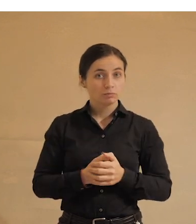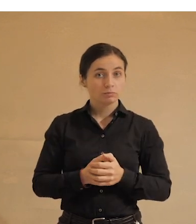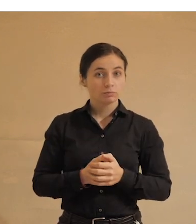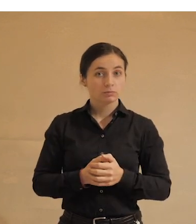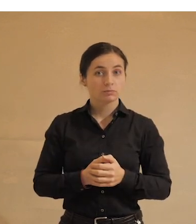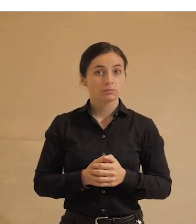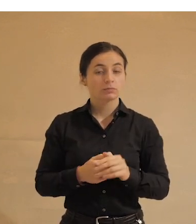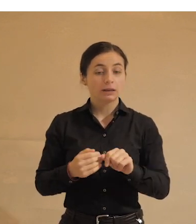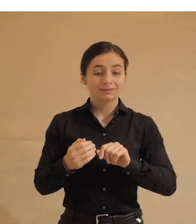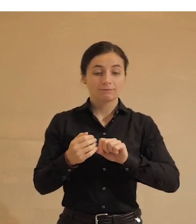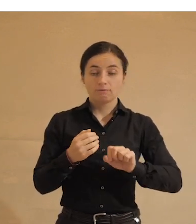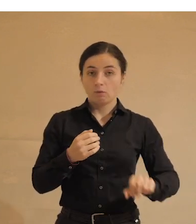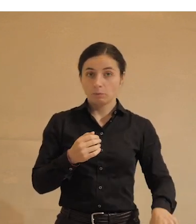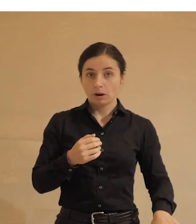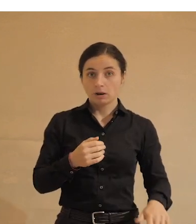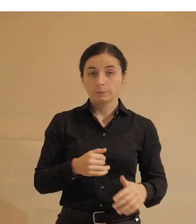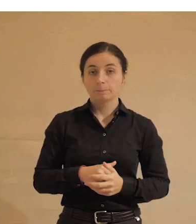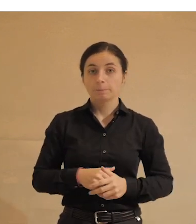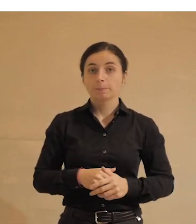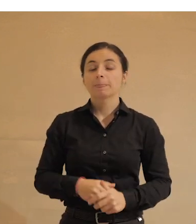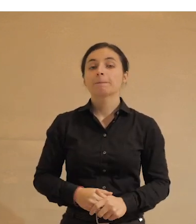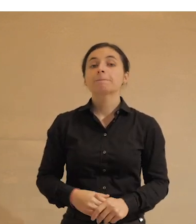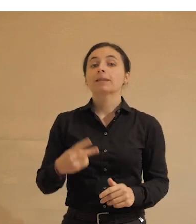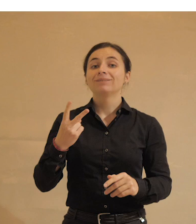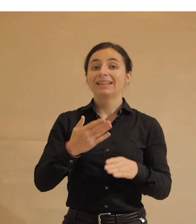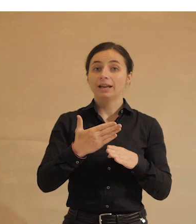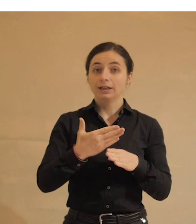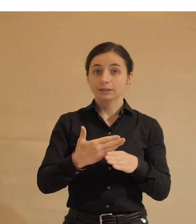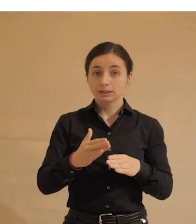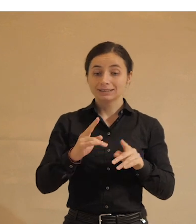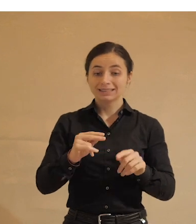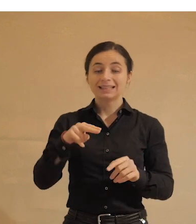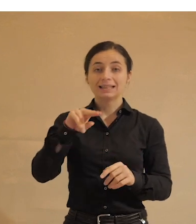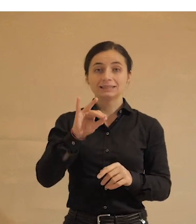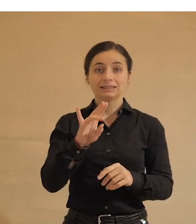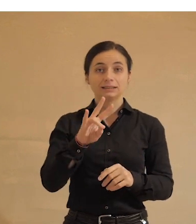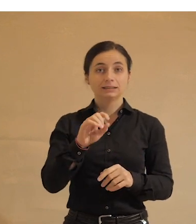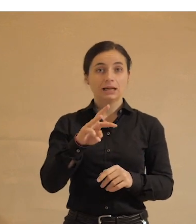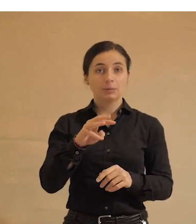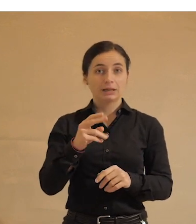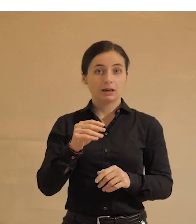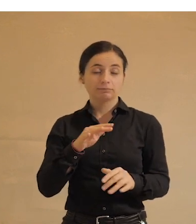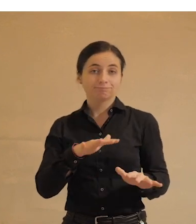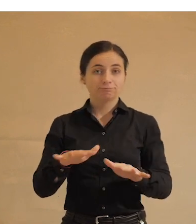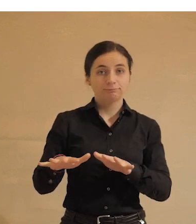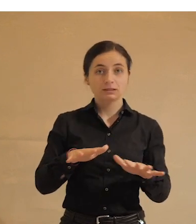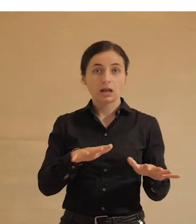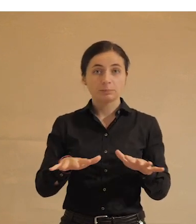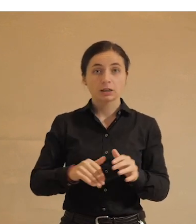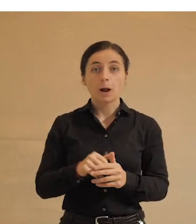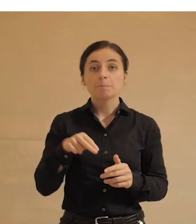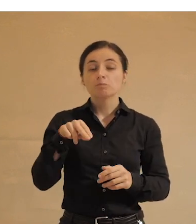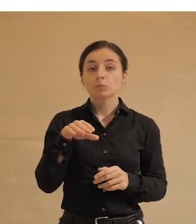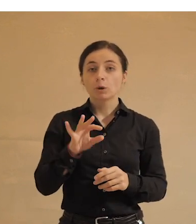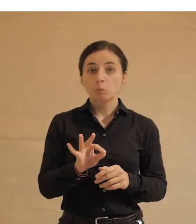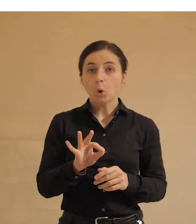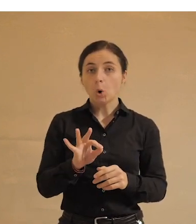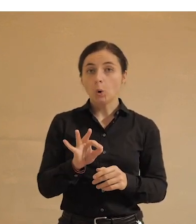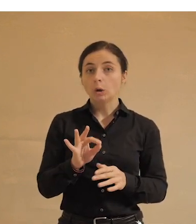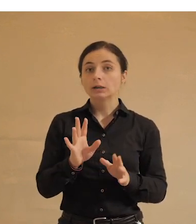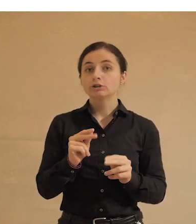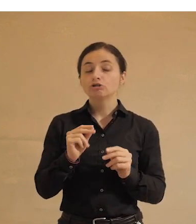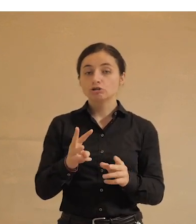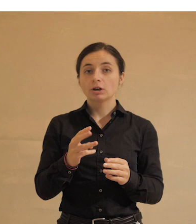пятерки, видите, они выпадают. Значит, вторая часть таблицы – это динамика. Это динамика по, значит, вот